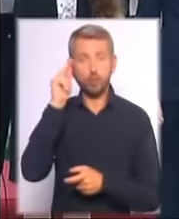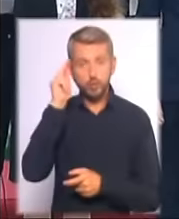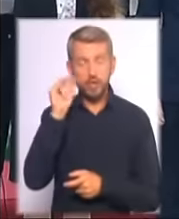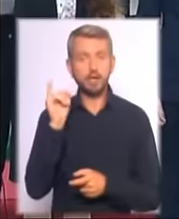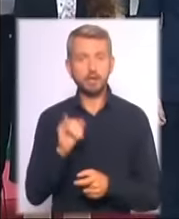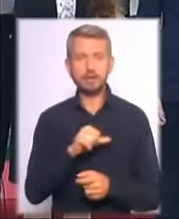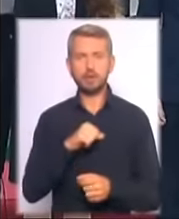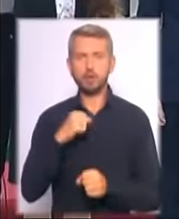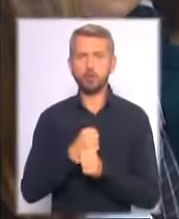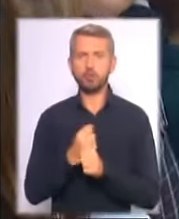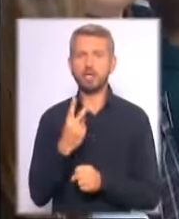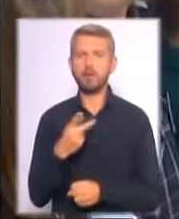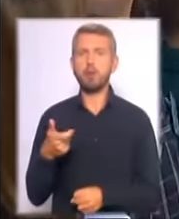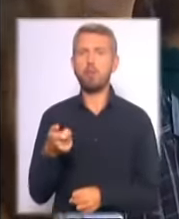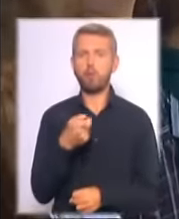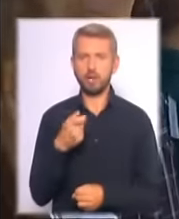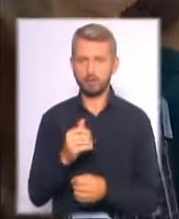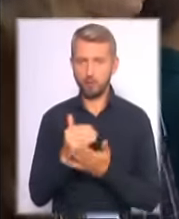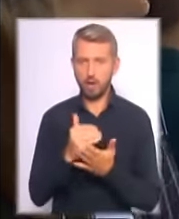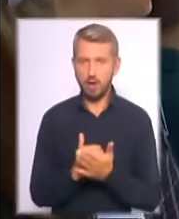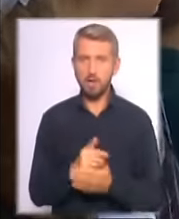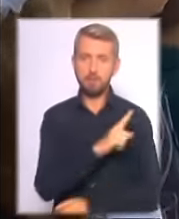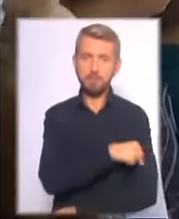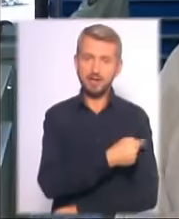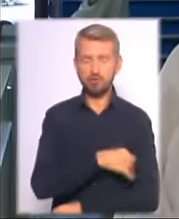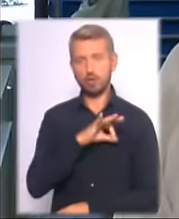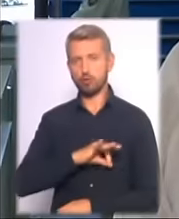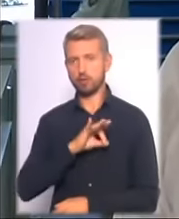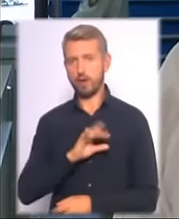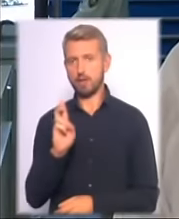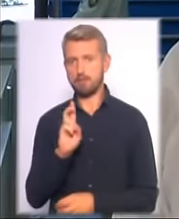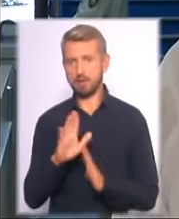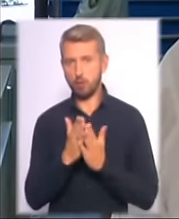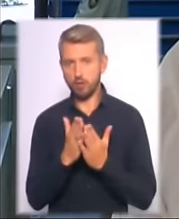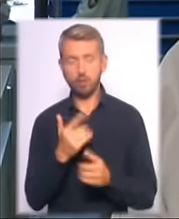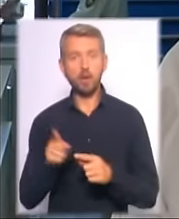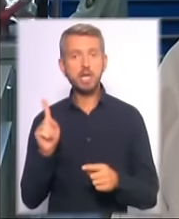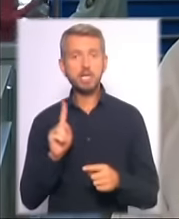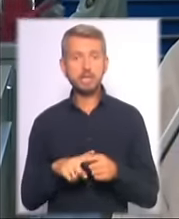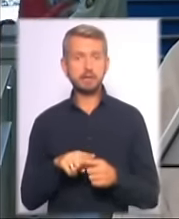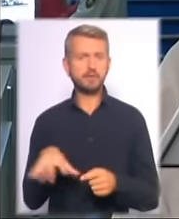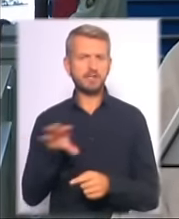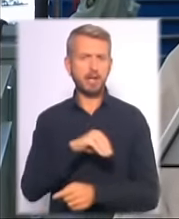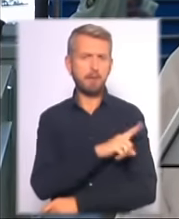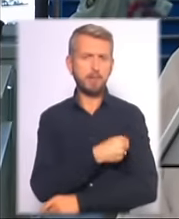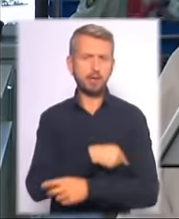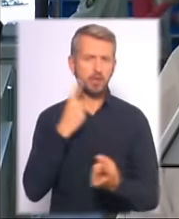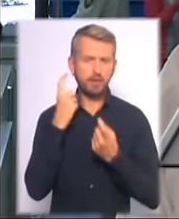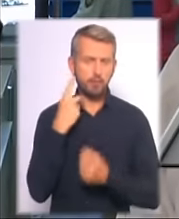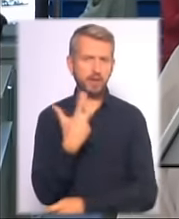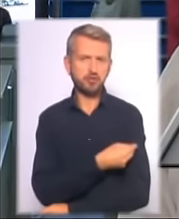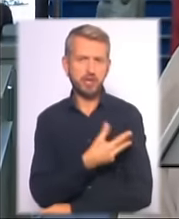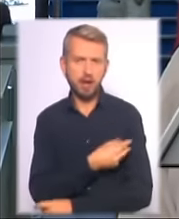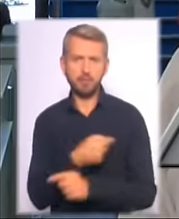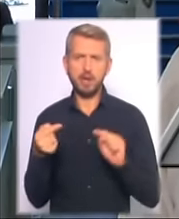розробили два мобільні додатки – медичне та користування бібліотекою. Вся медична інформація, щеплення, якісь